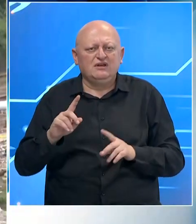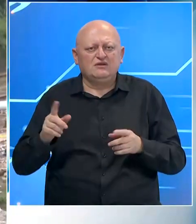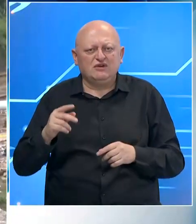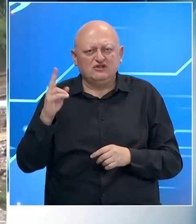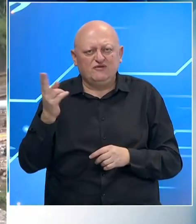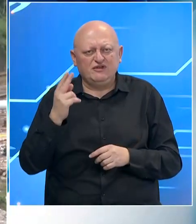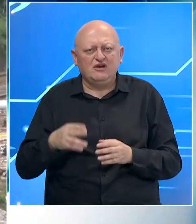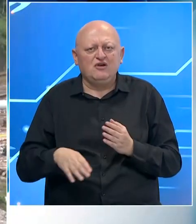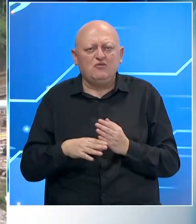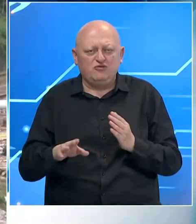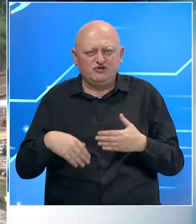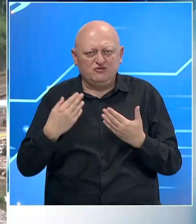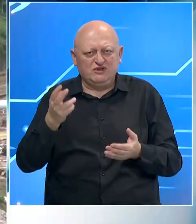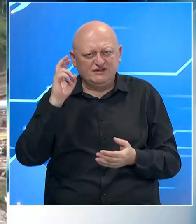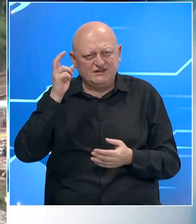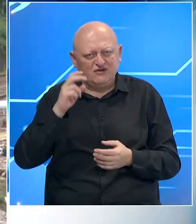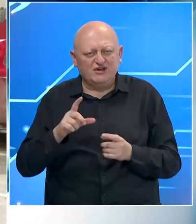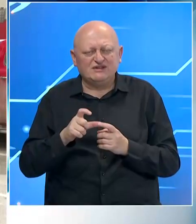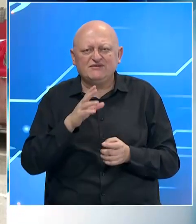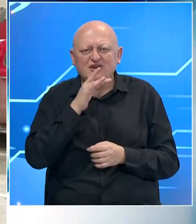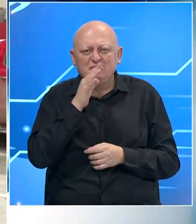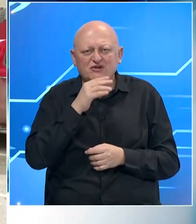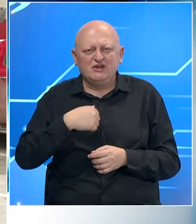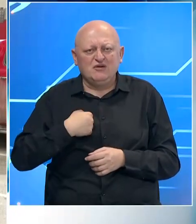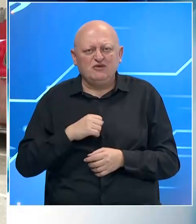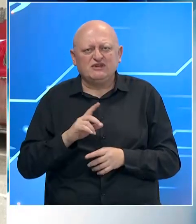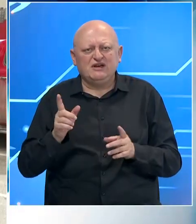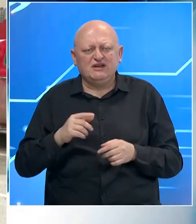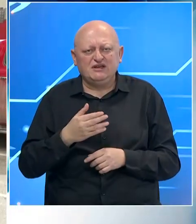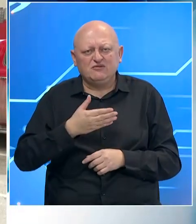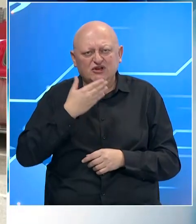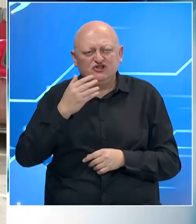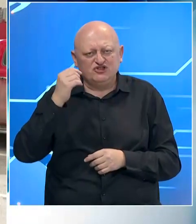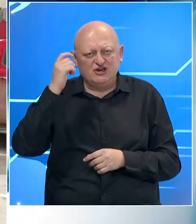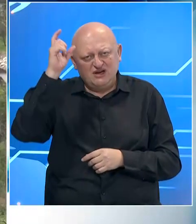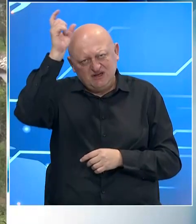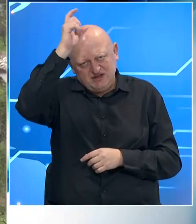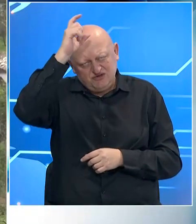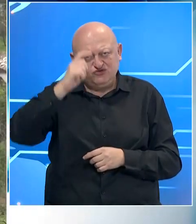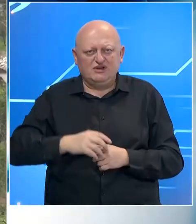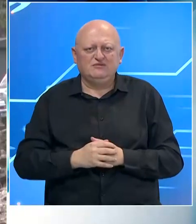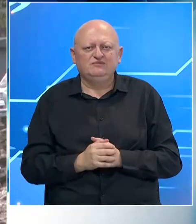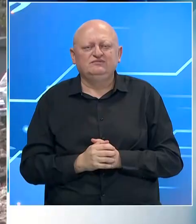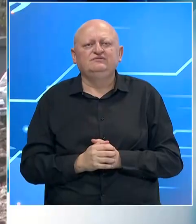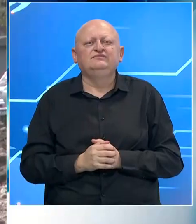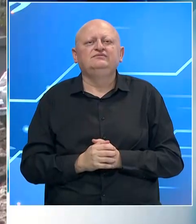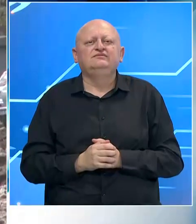i Republika Slovenija. Pomoć je ponudila i Crna Gora, Sjevena Makedonija, Poljska, Republika Češka te Turska.